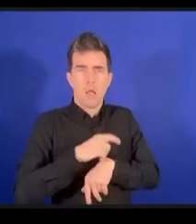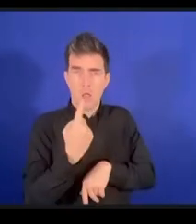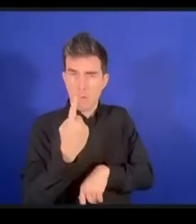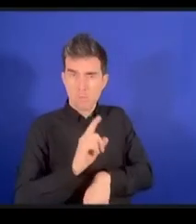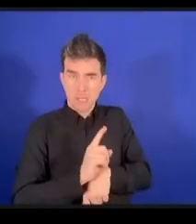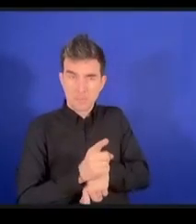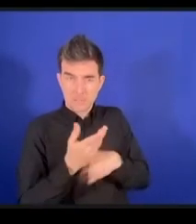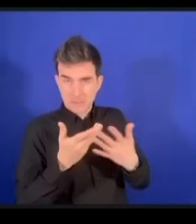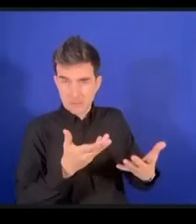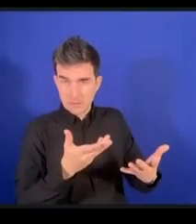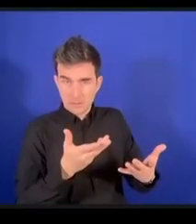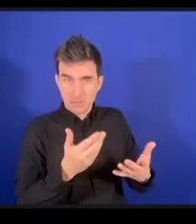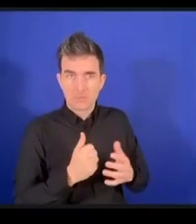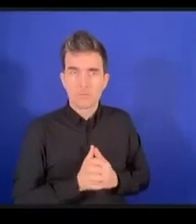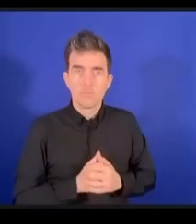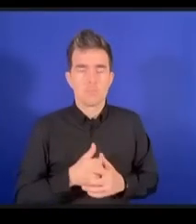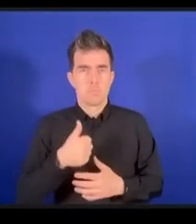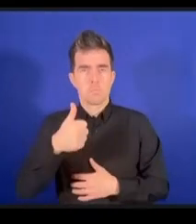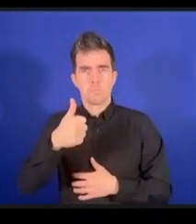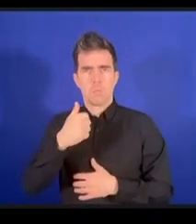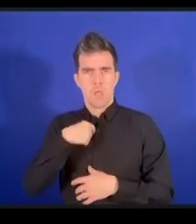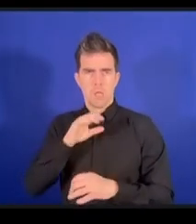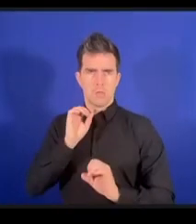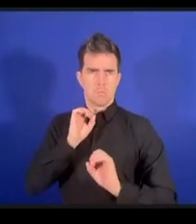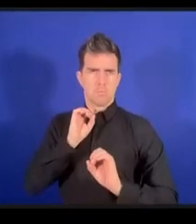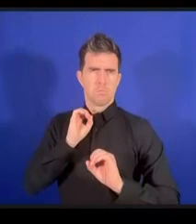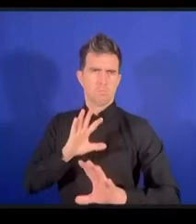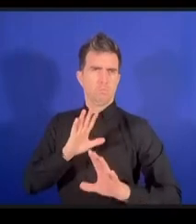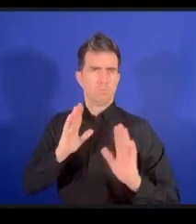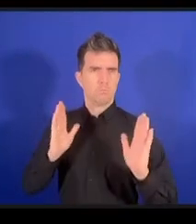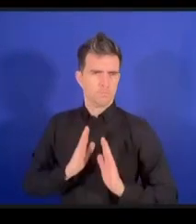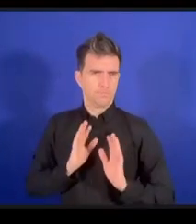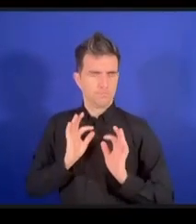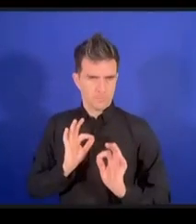je pense que c'est une question excessivement importante